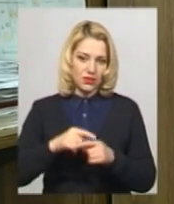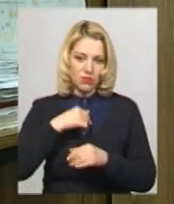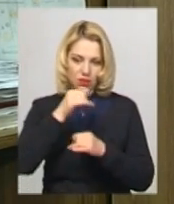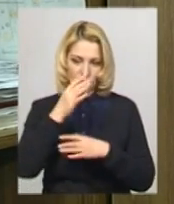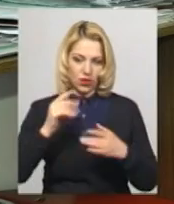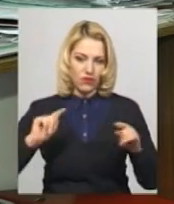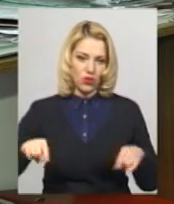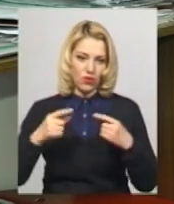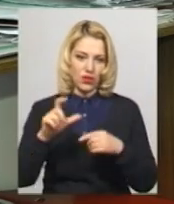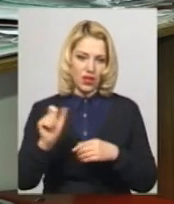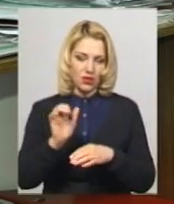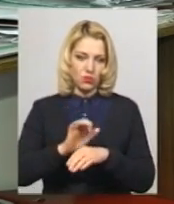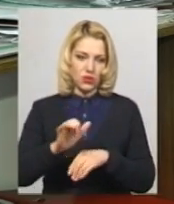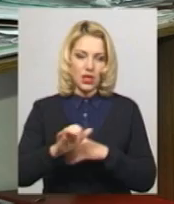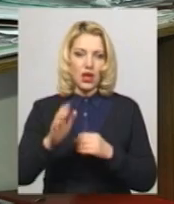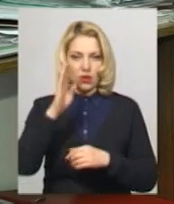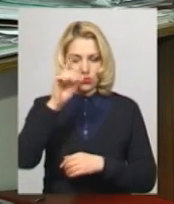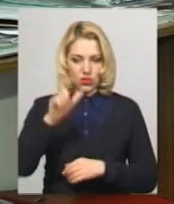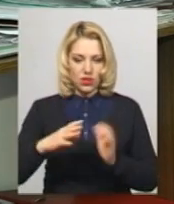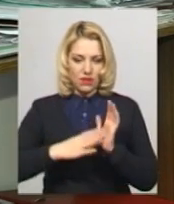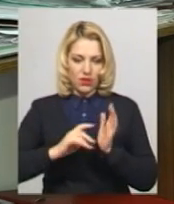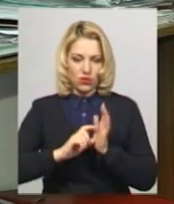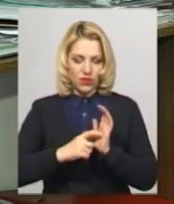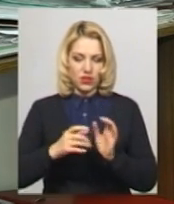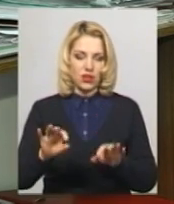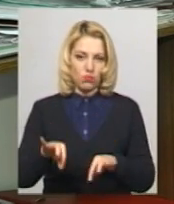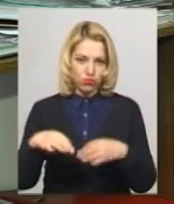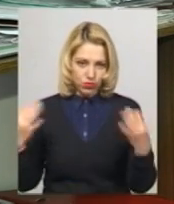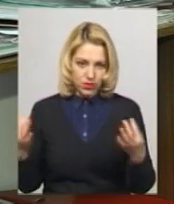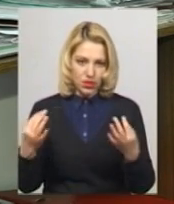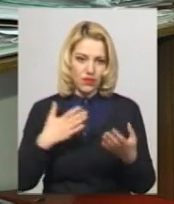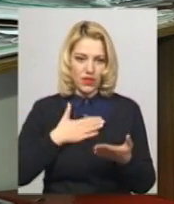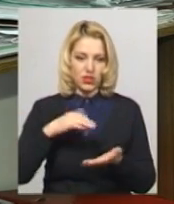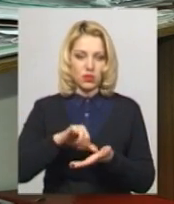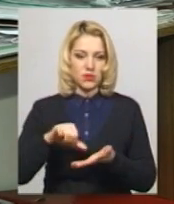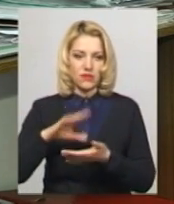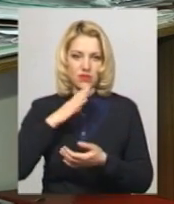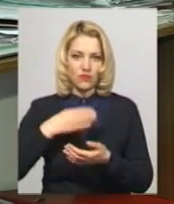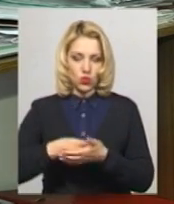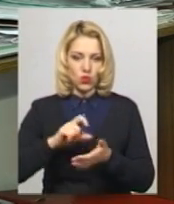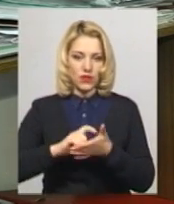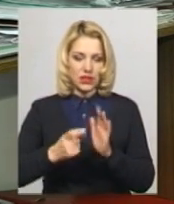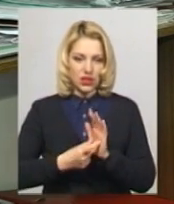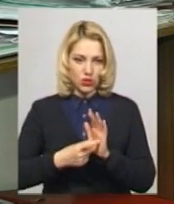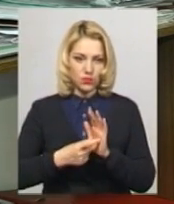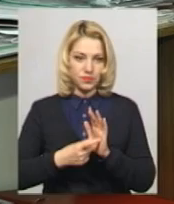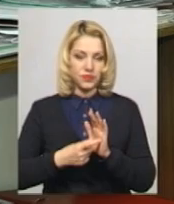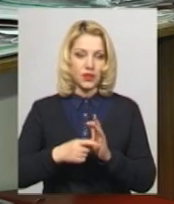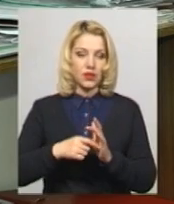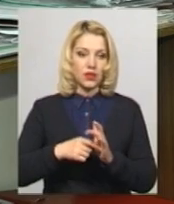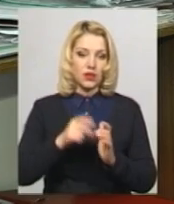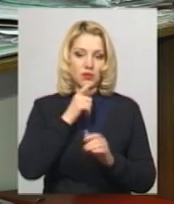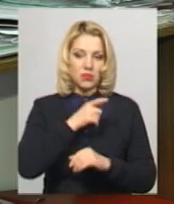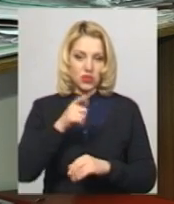газопостачання. Мешканець 9-ї квартири пустив наших представників в свою квартиру. Під час